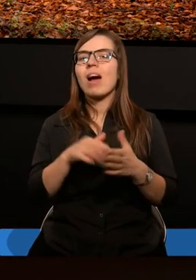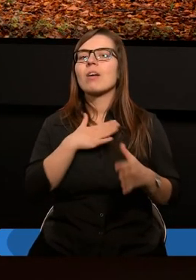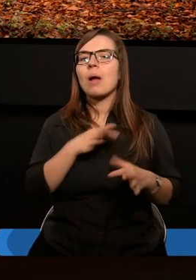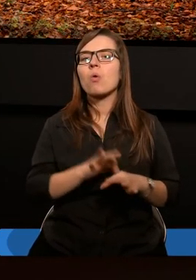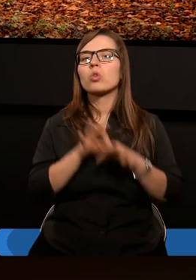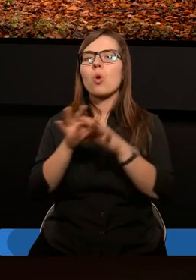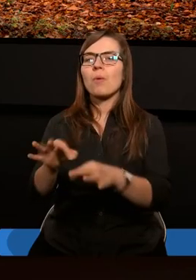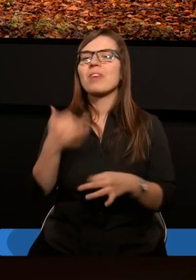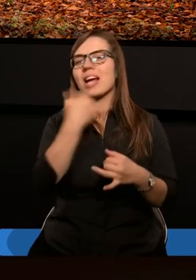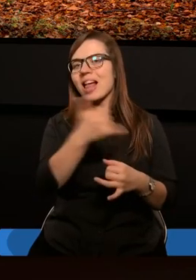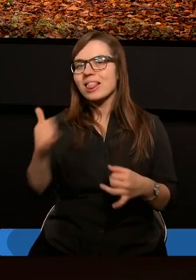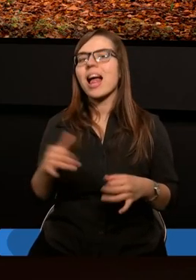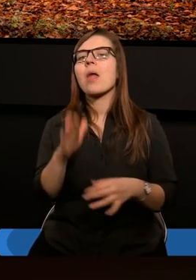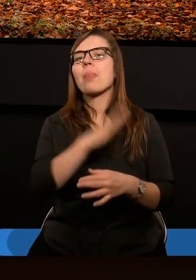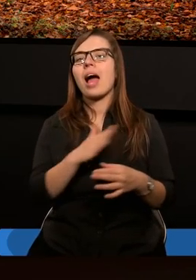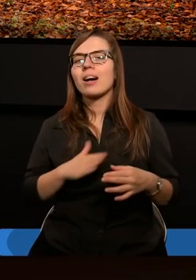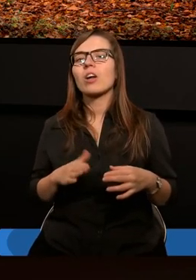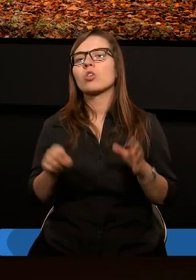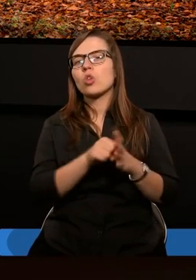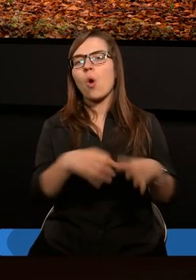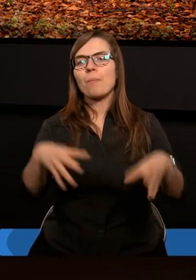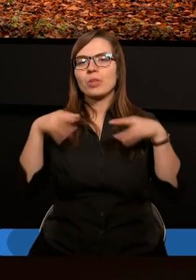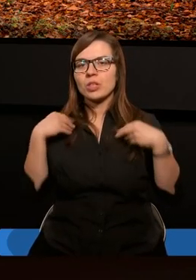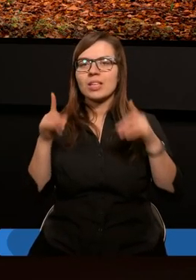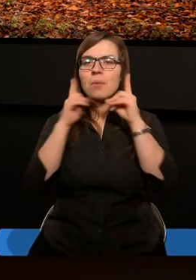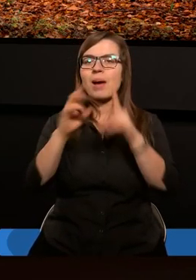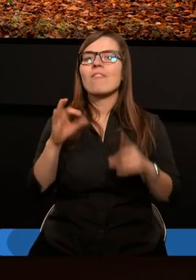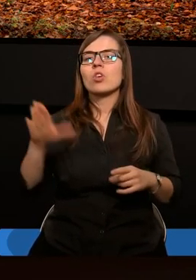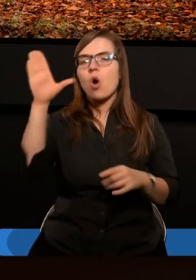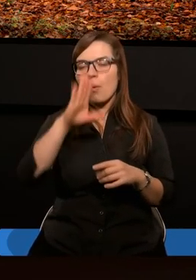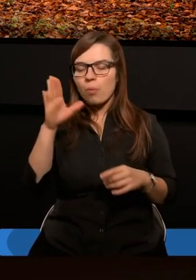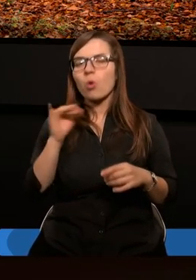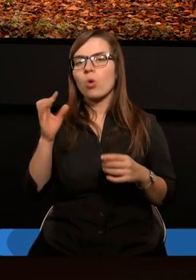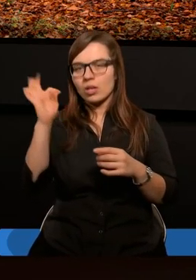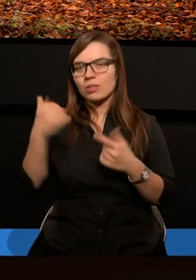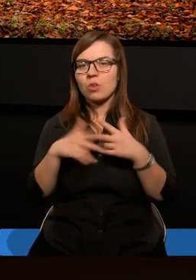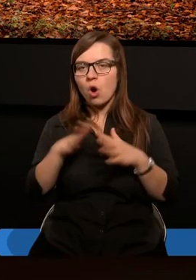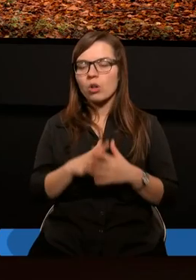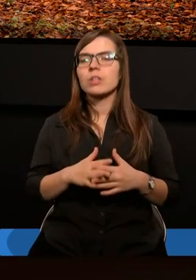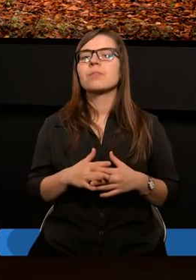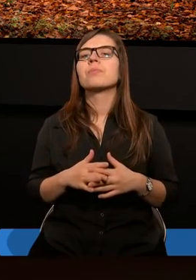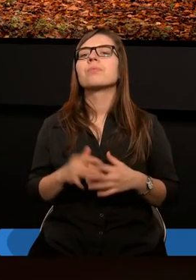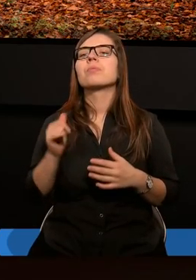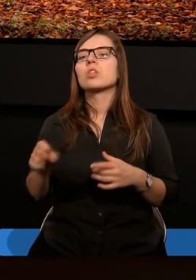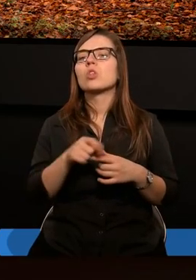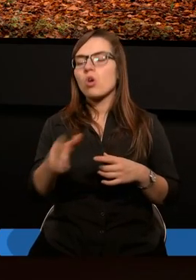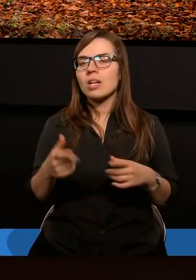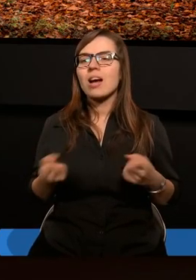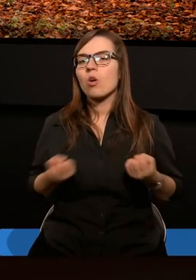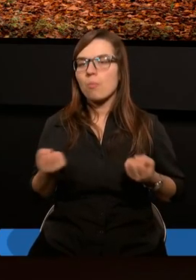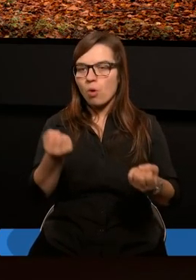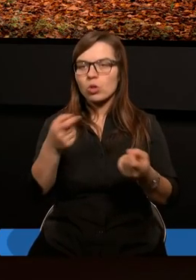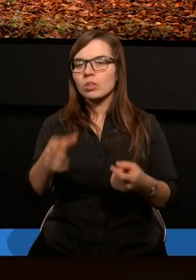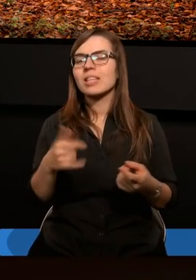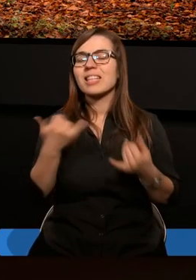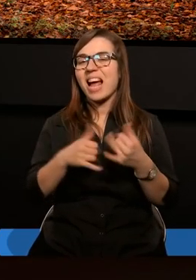doprowadzić inne narody do przyjęcia prawdy o Bogu, o prawdziwym Bogu, ale skoro jakby temu nie podołał,